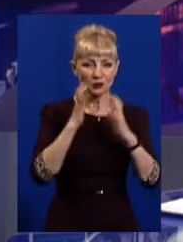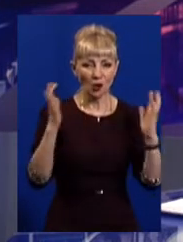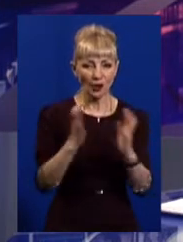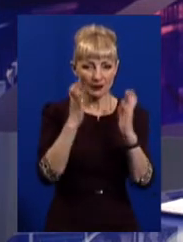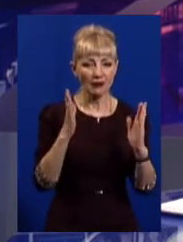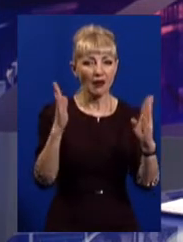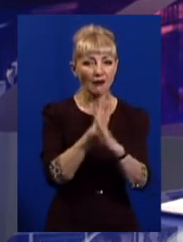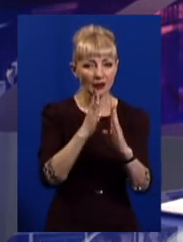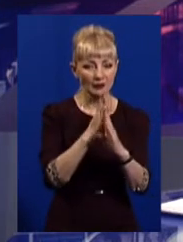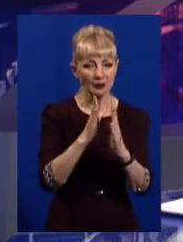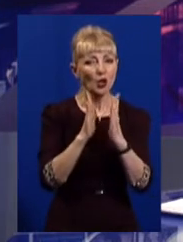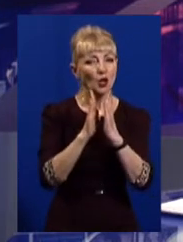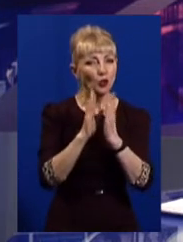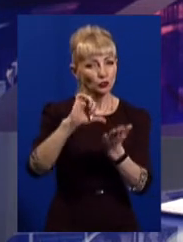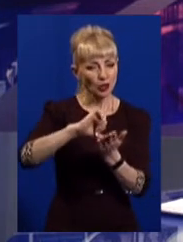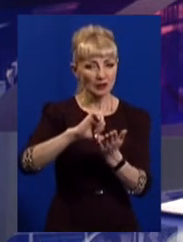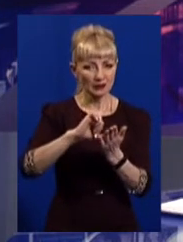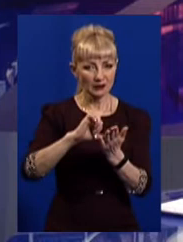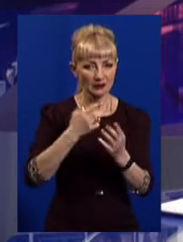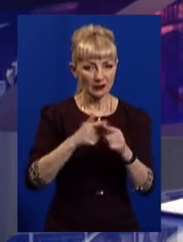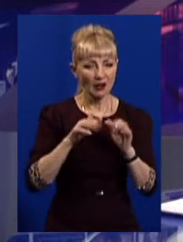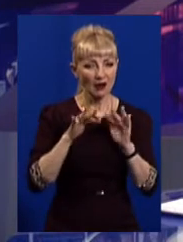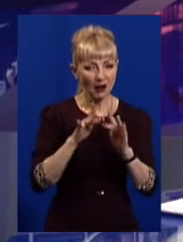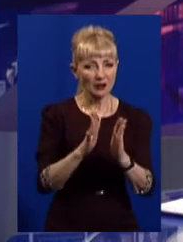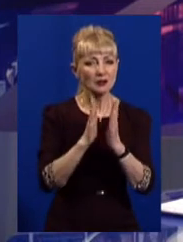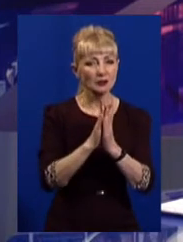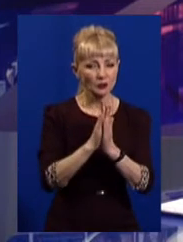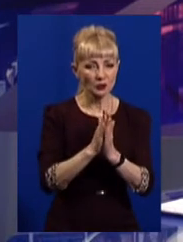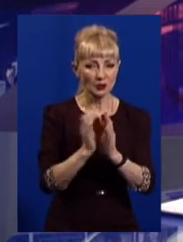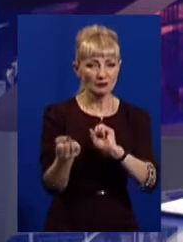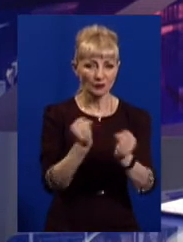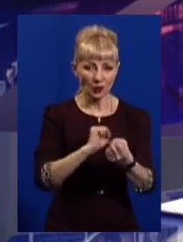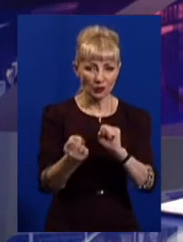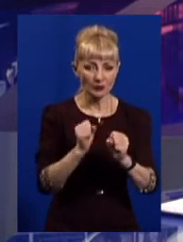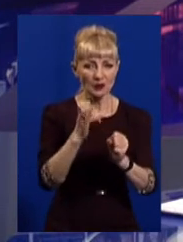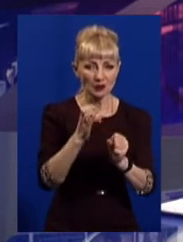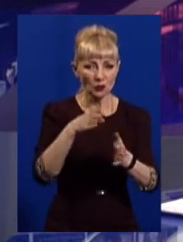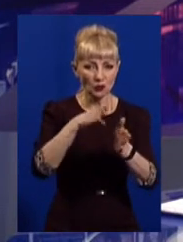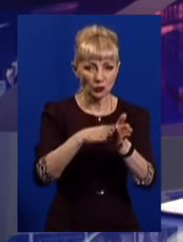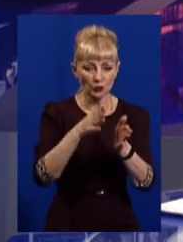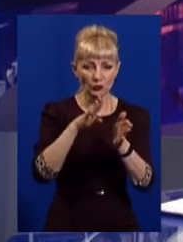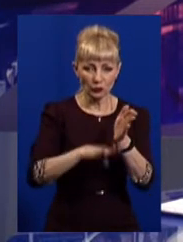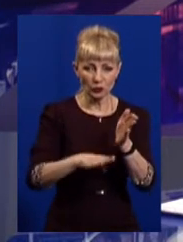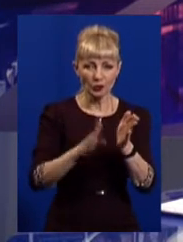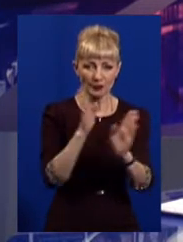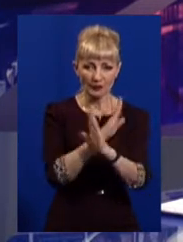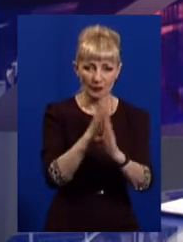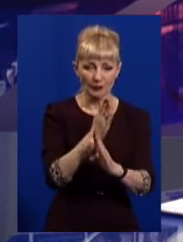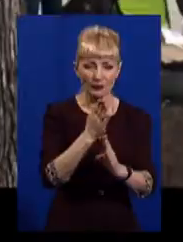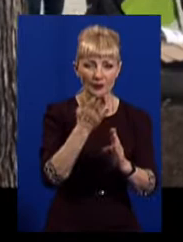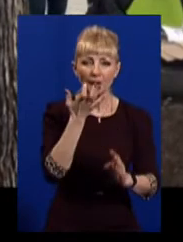вимагають від влади активності у боротьбі з глобальним потеплінням. Як це було у Харкові, бачила Софія Цвіткова.